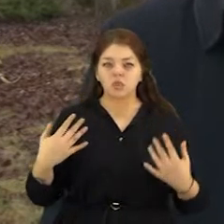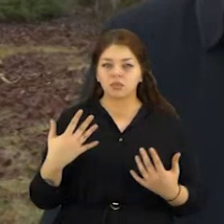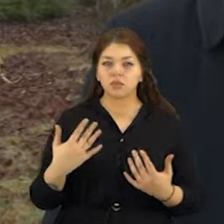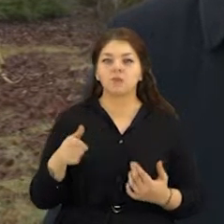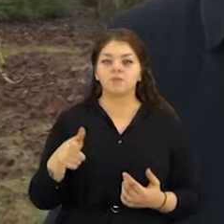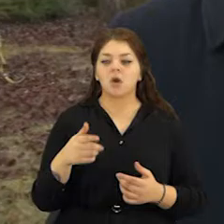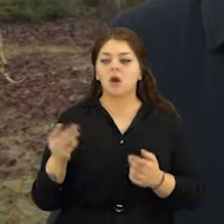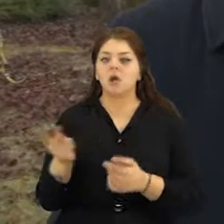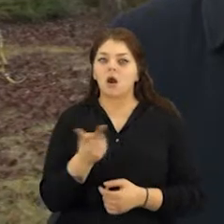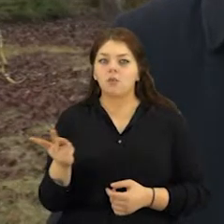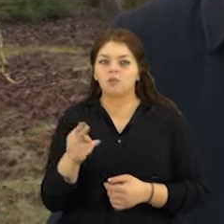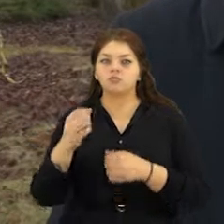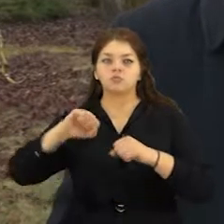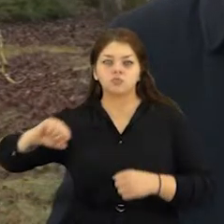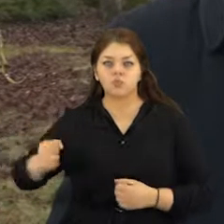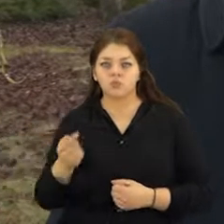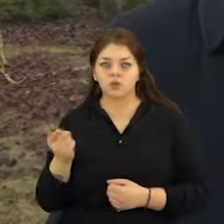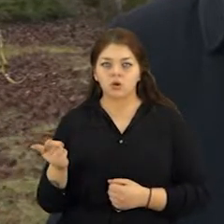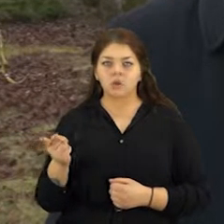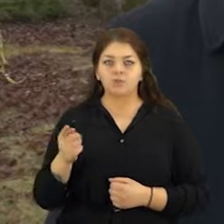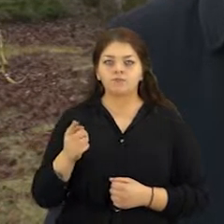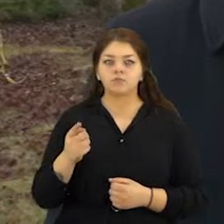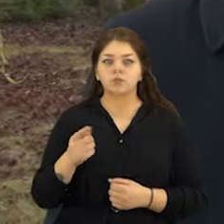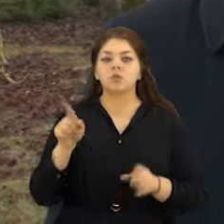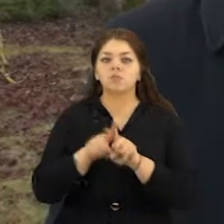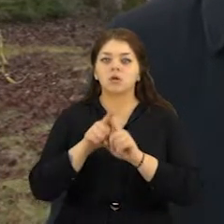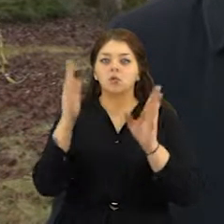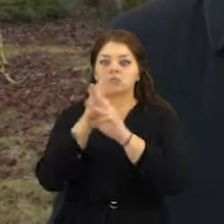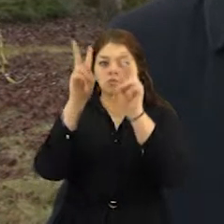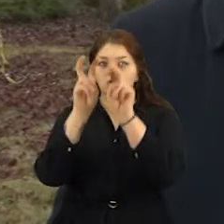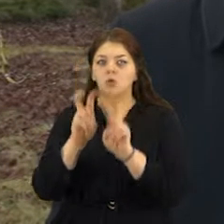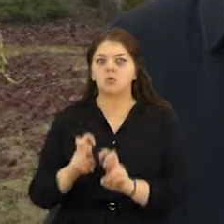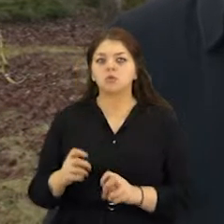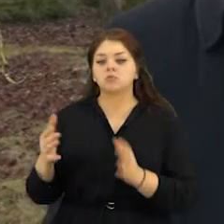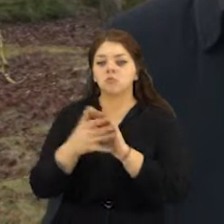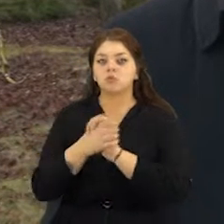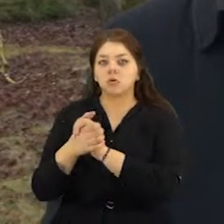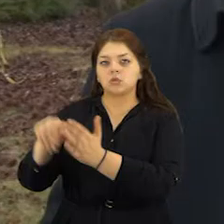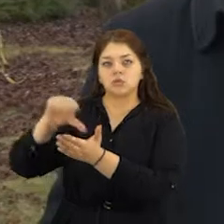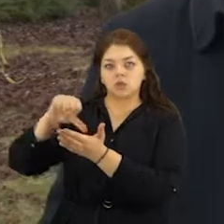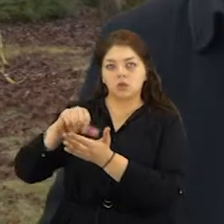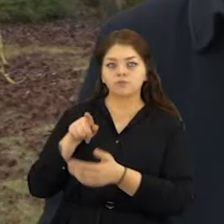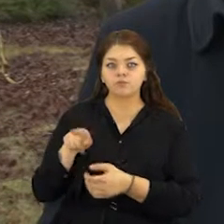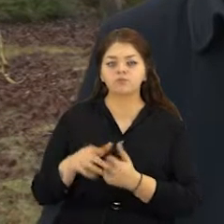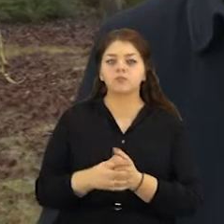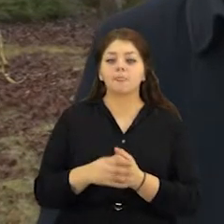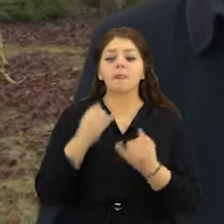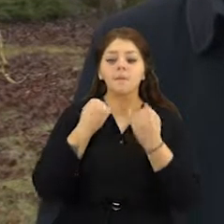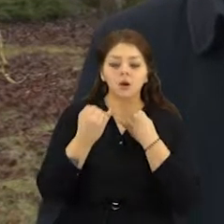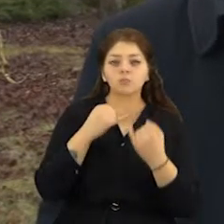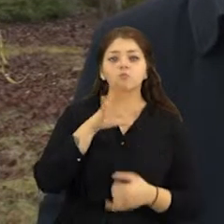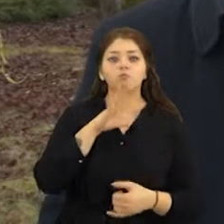yra abu ornitologijos draugijos nariai. Tai vat ir ką mes čia kartą